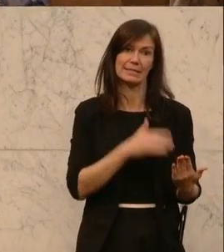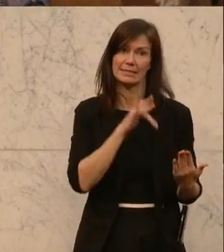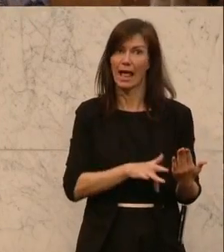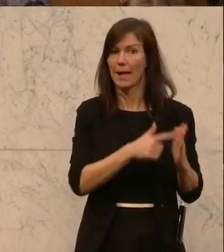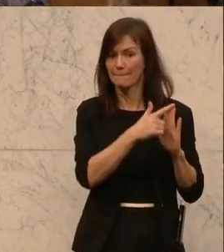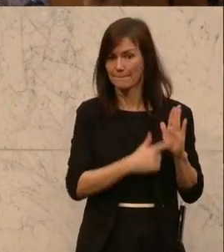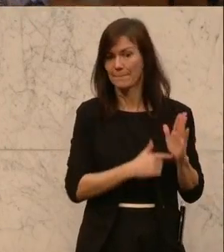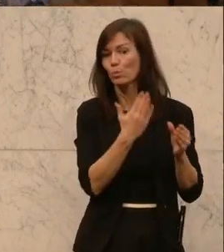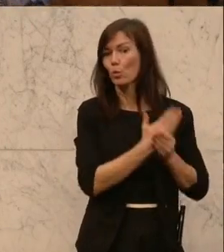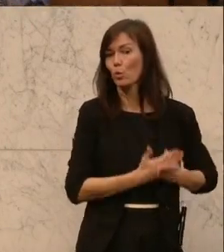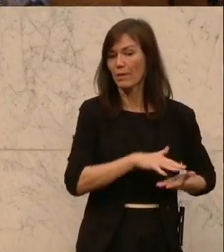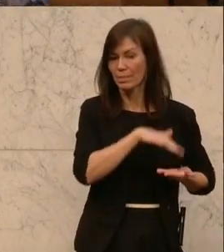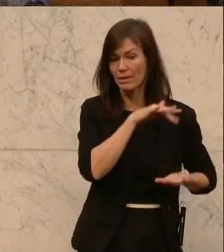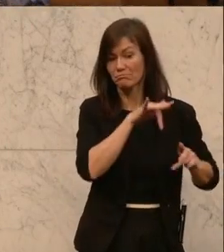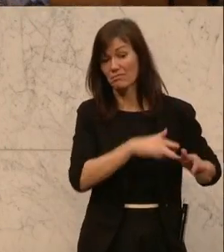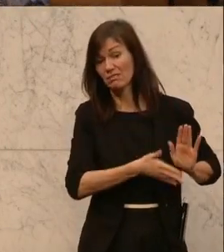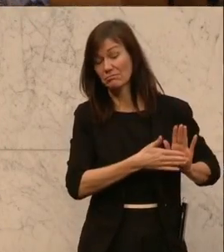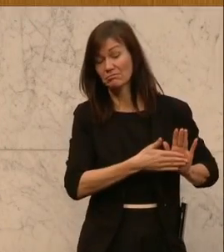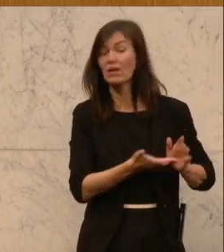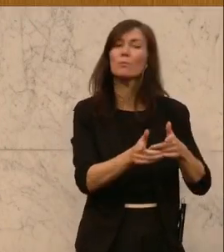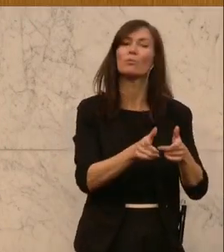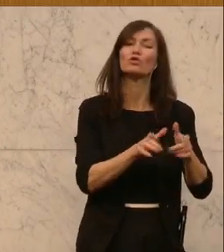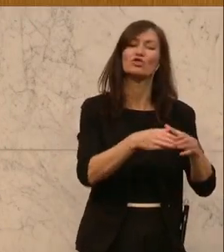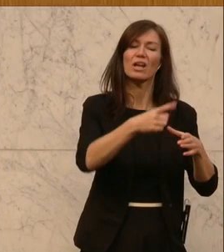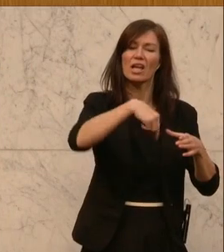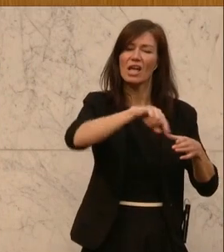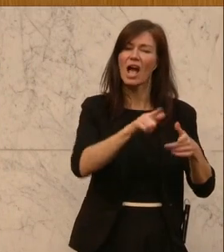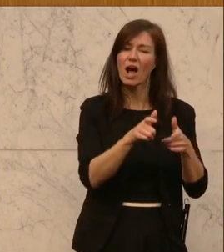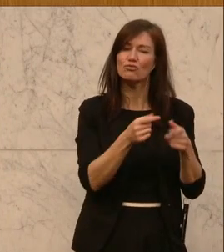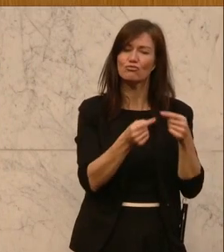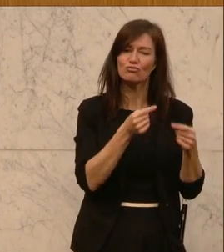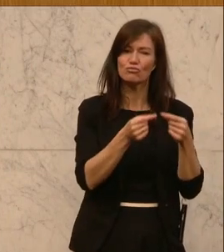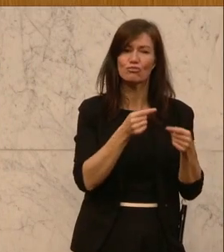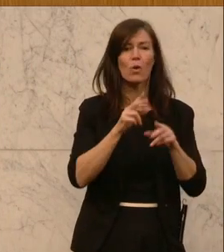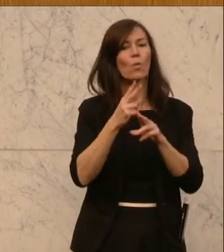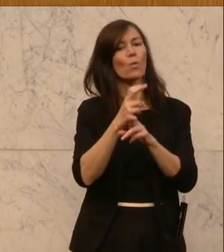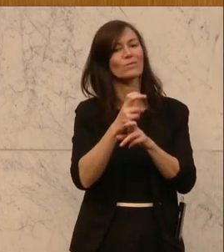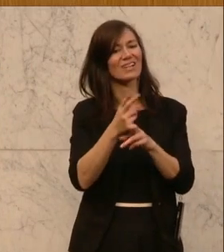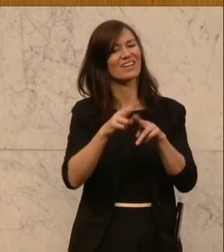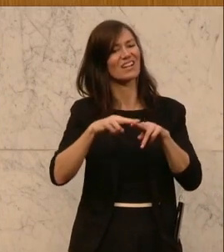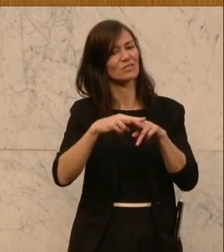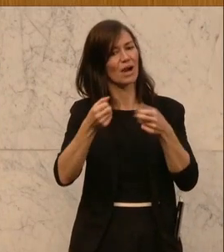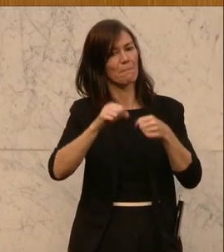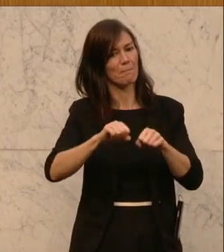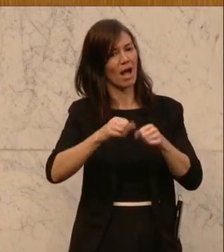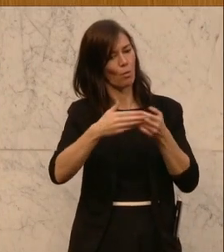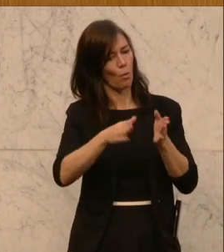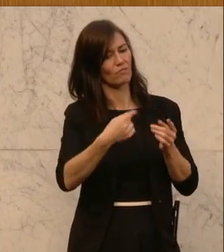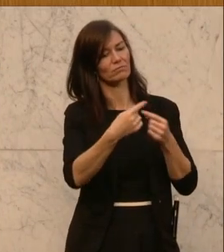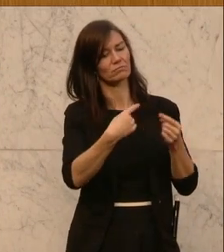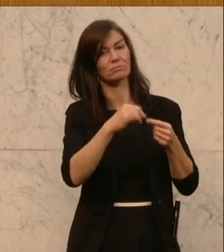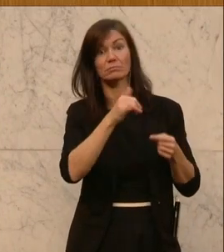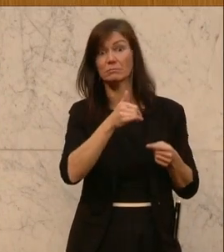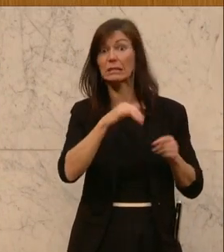Wir haben im Budgetausschuss eine österreichische Nationalbank-Aussprache gehabt, und es gibt einen aktuellen Bericht zur